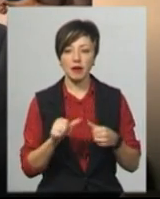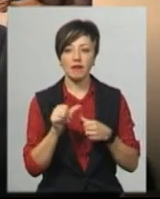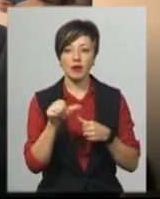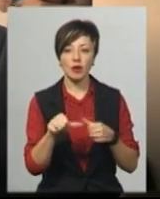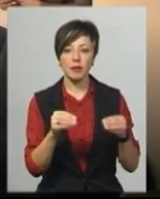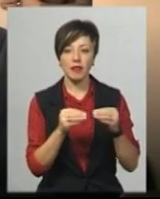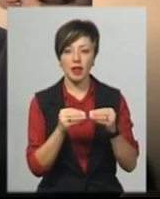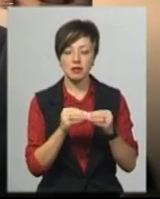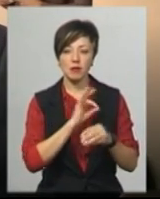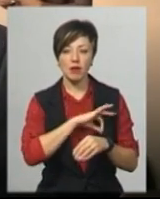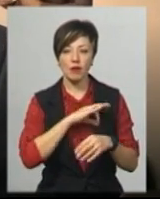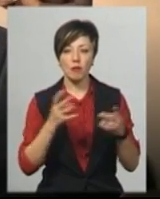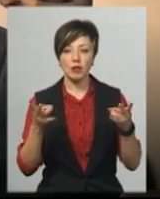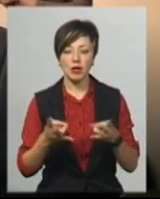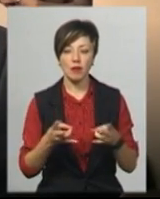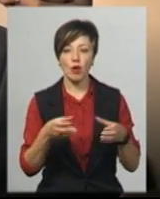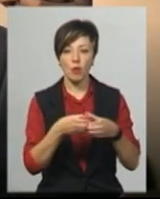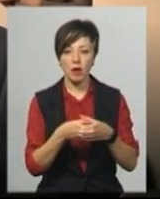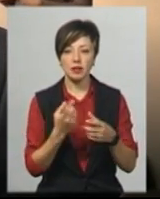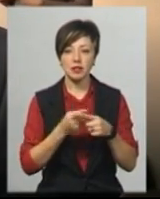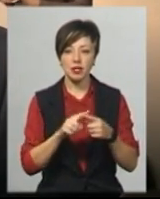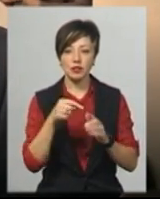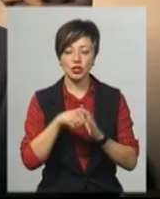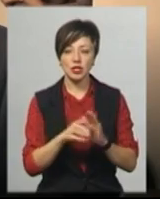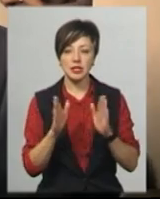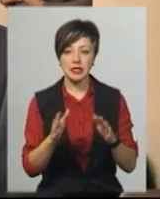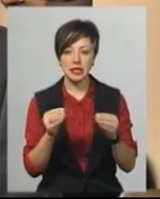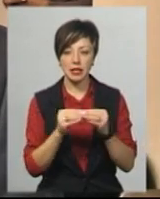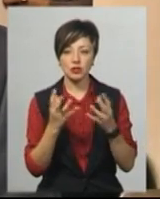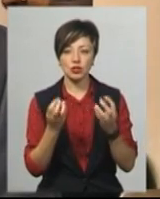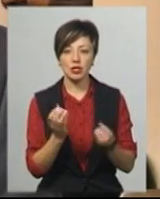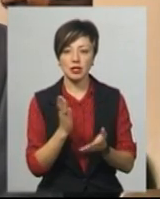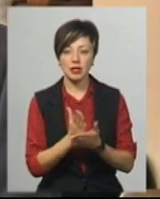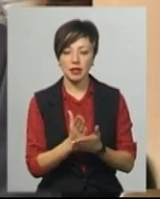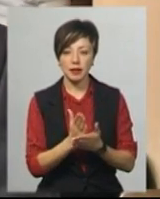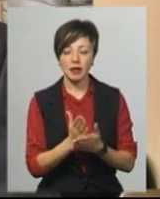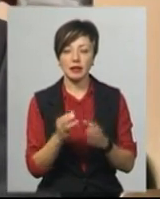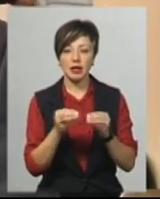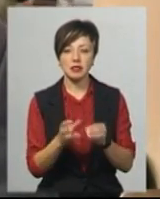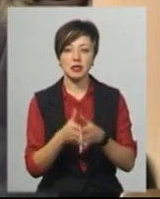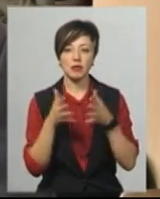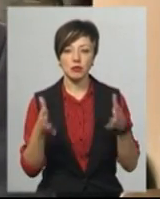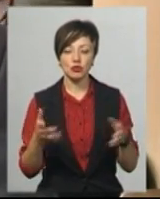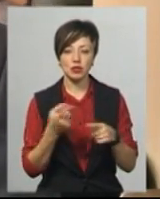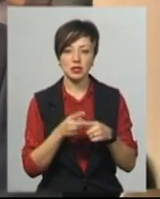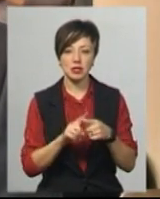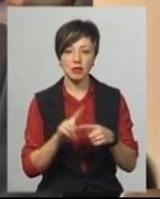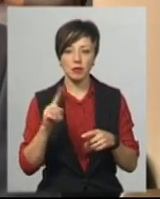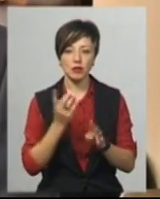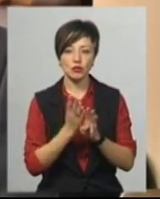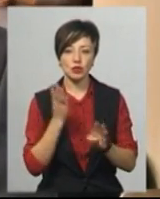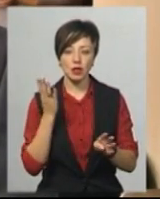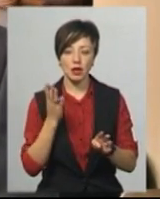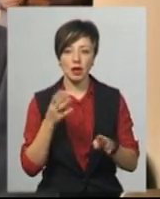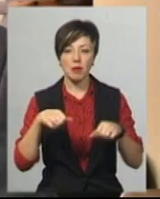правових потреб громади, це означає, що це тільки 10, їх ще існує, немає 10 найбільше. Це насамперед